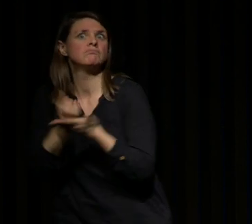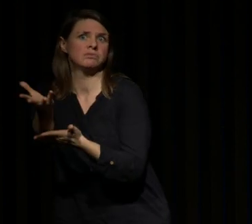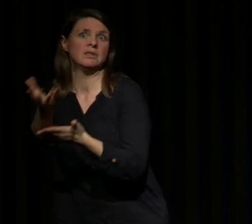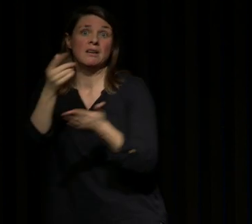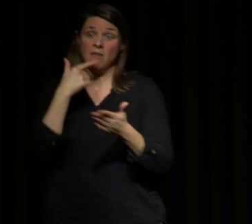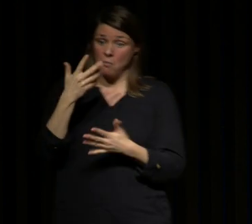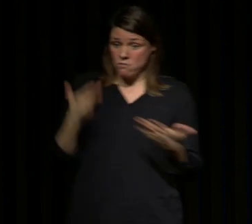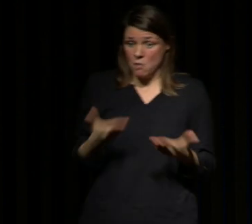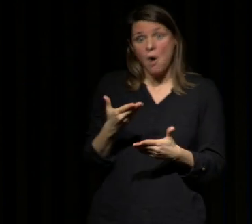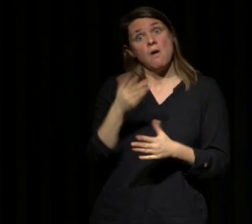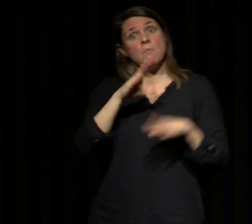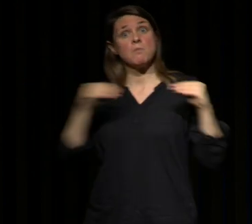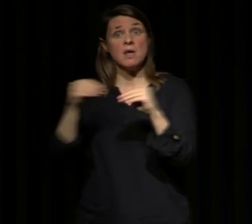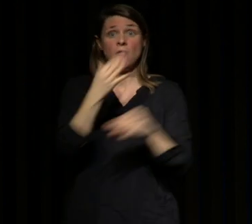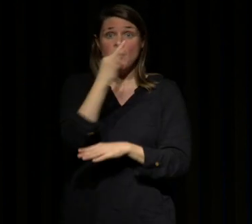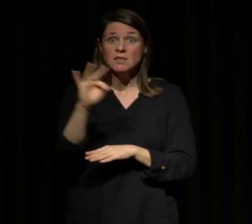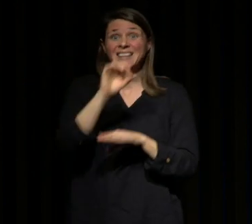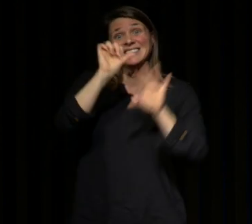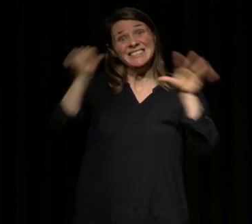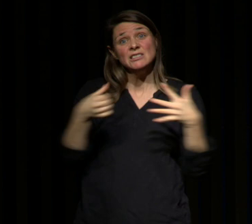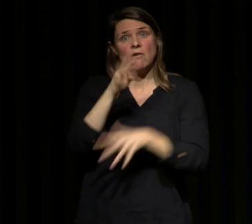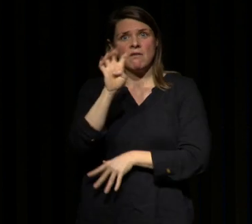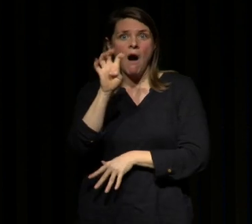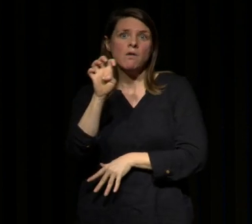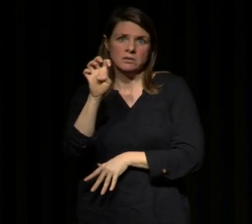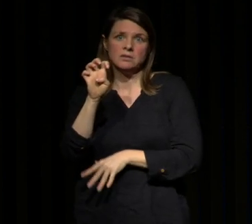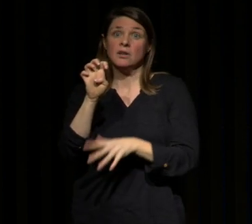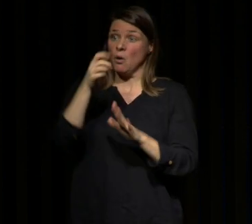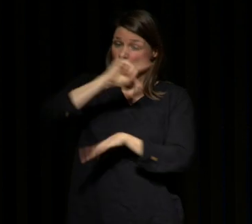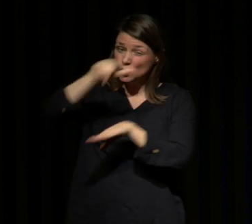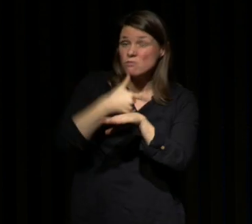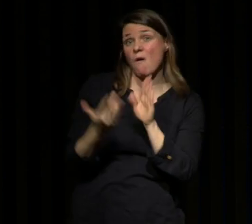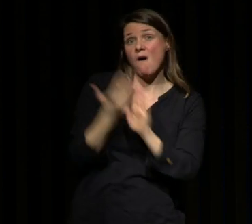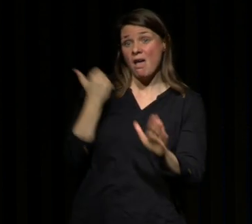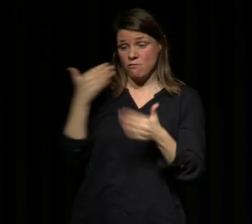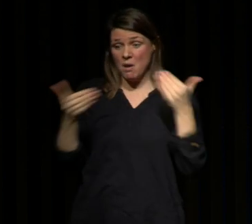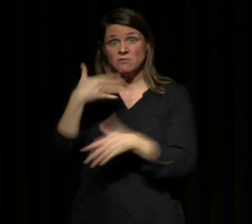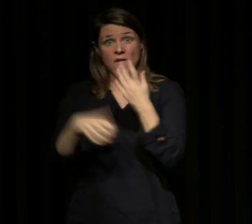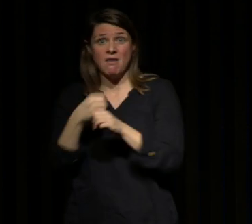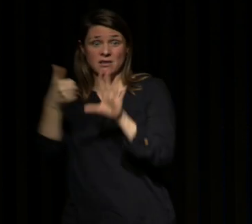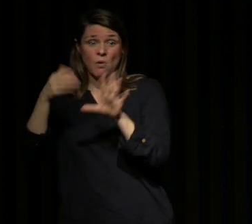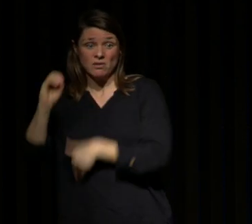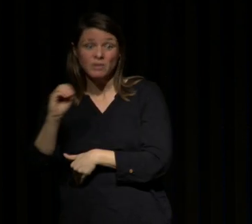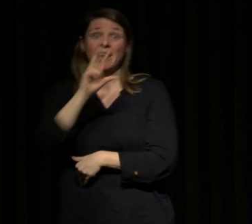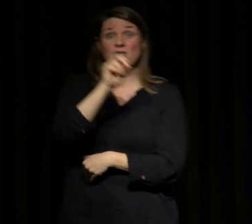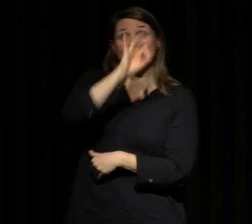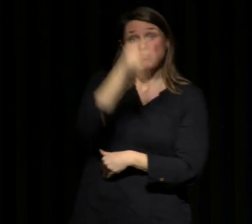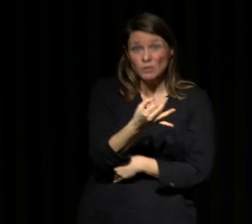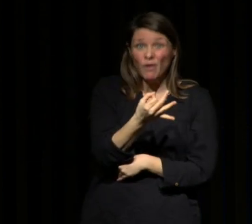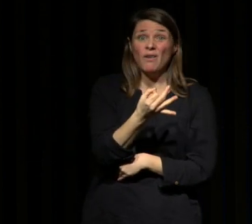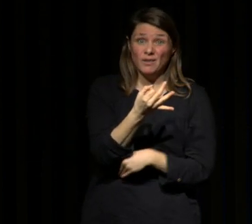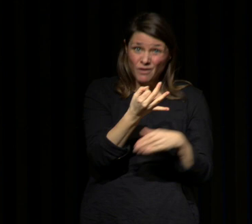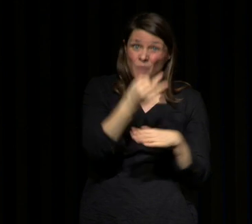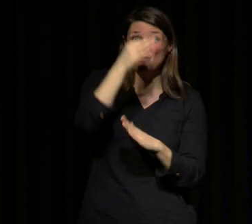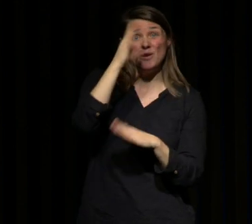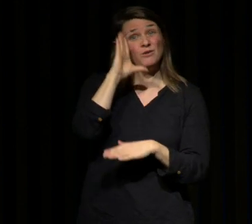6h40 c'est-dire pratiquement 2h de moins que dans les années 60 et il y a 30% des français qui dorment moins de 6h par